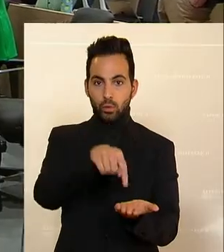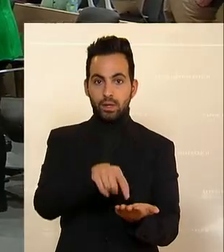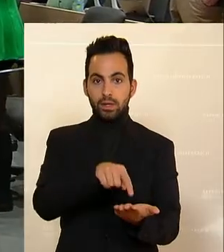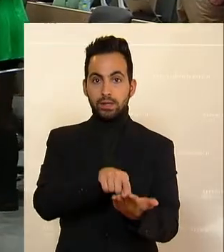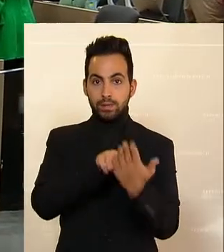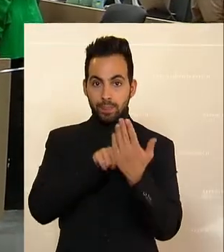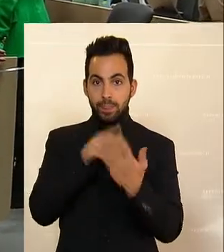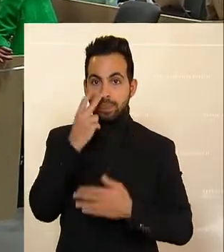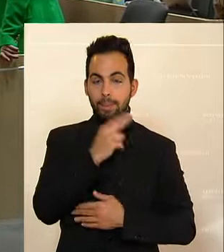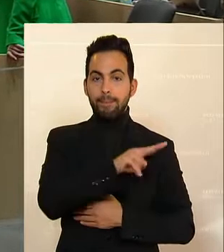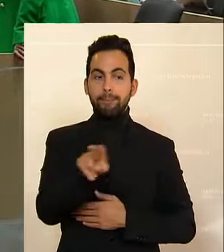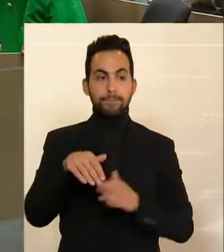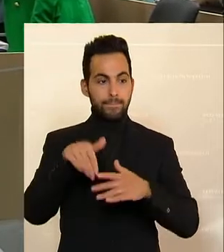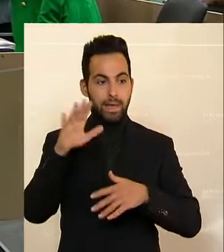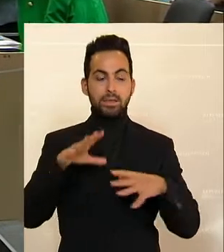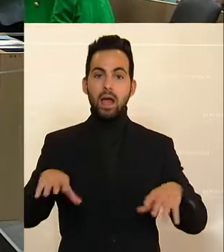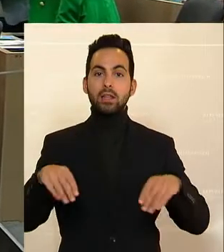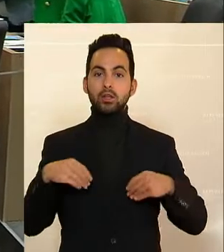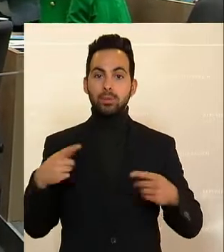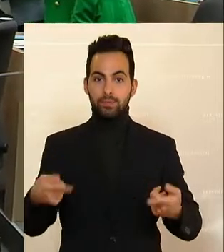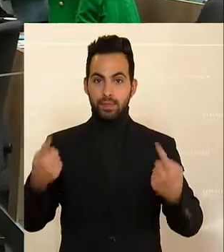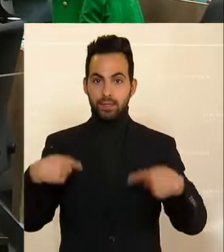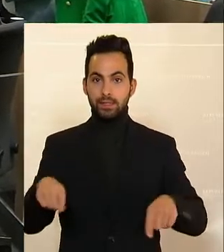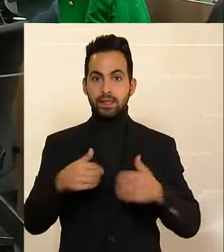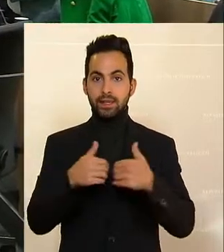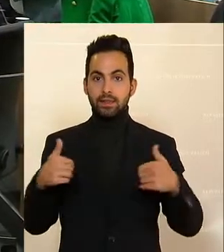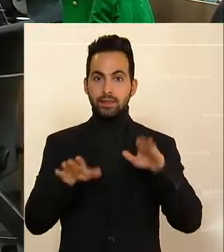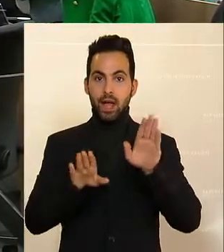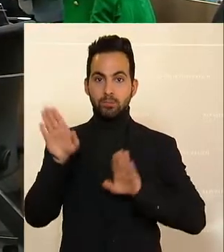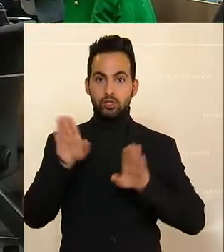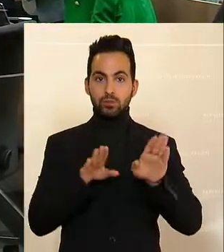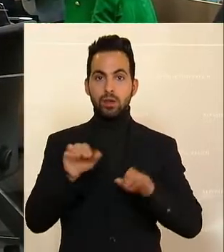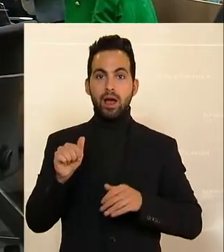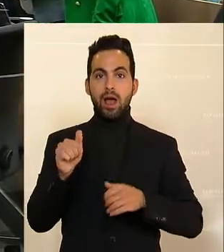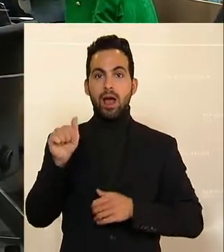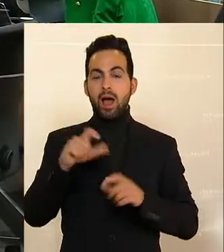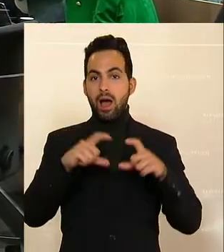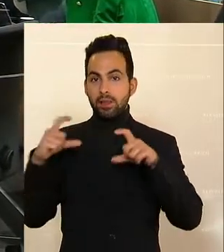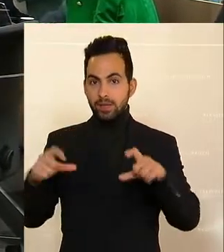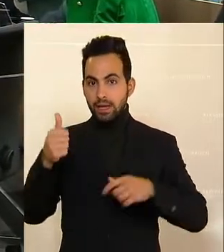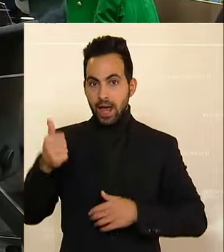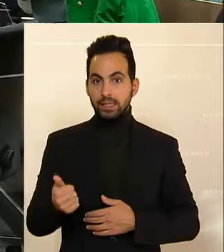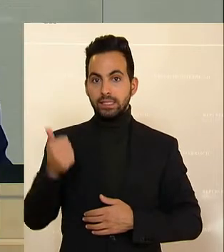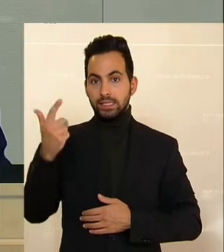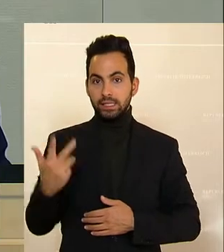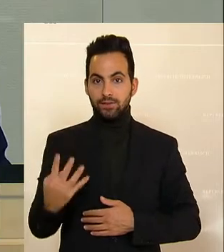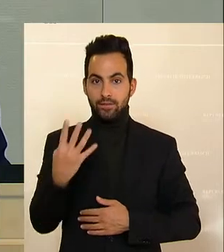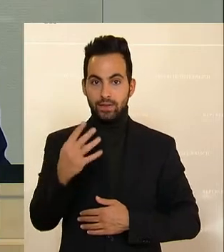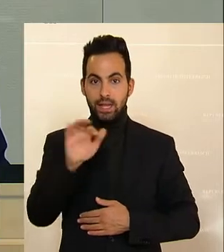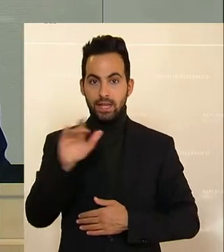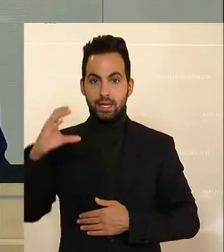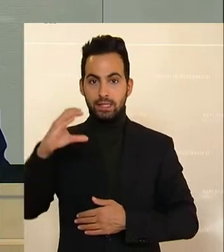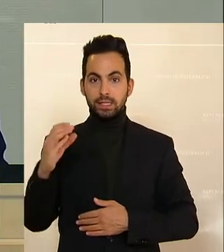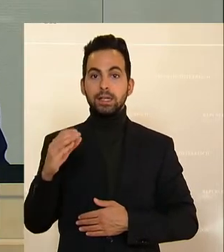Das ist mit Mehrheit so angenommen. Wir gelangen zur getrennten Abstimmung über Artikel 1, Ziffer 4, Litera C, Ziffer